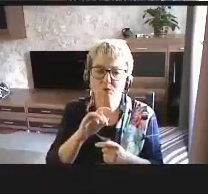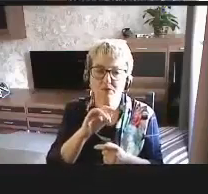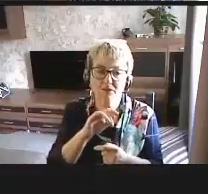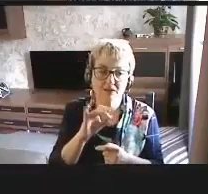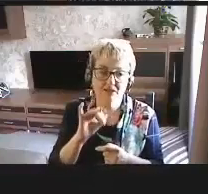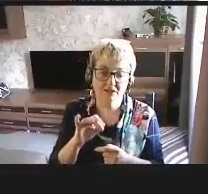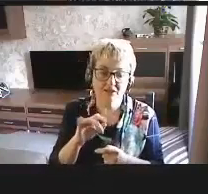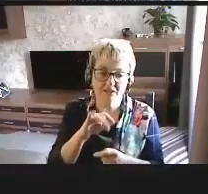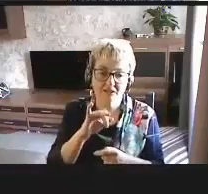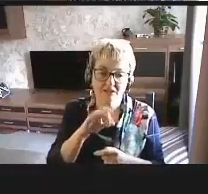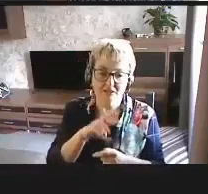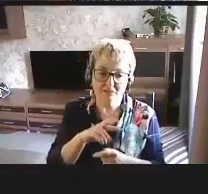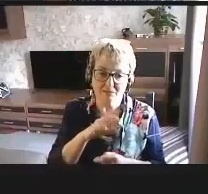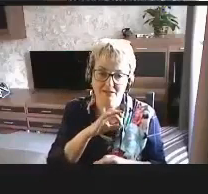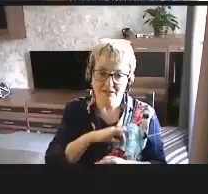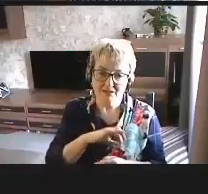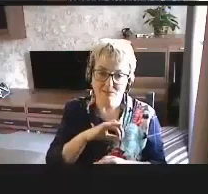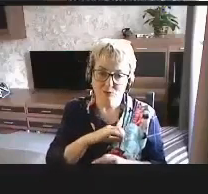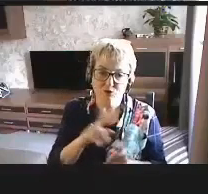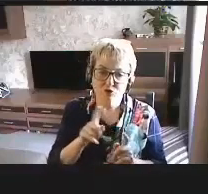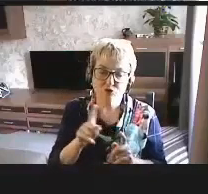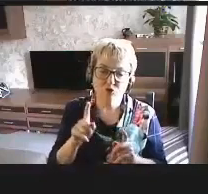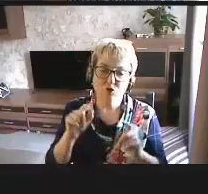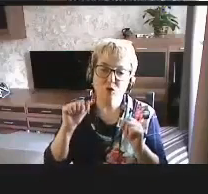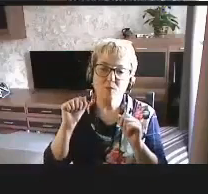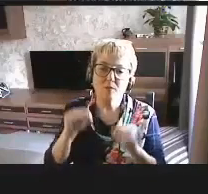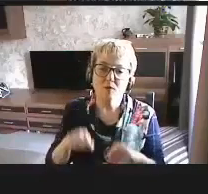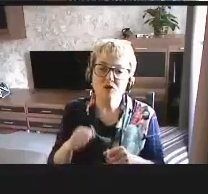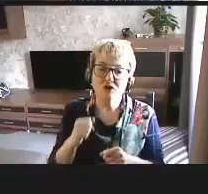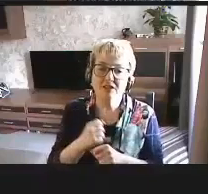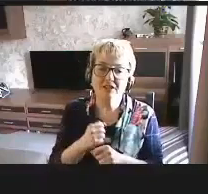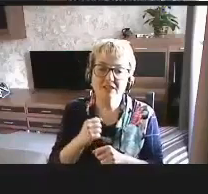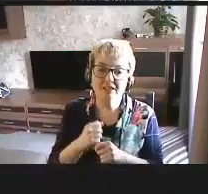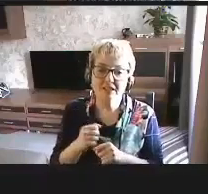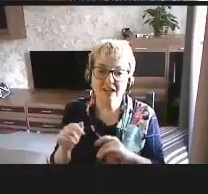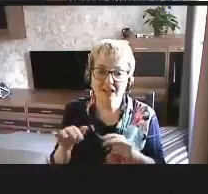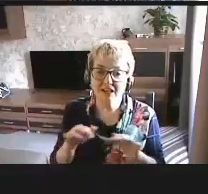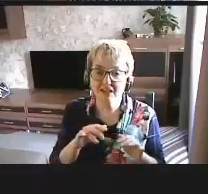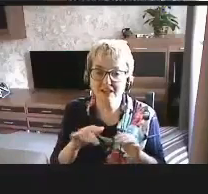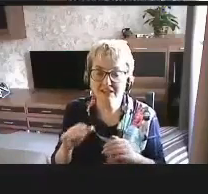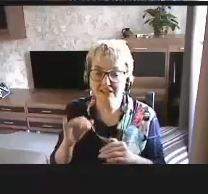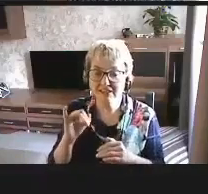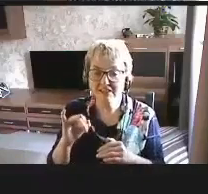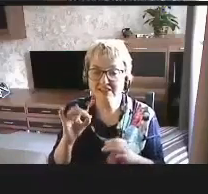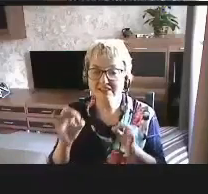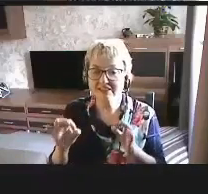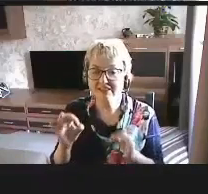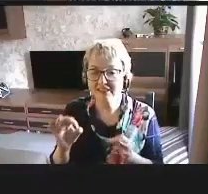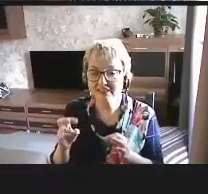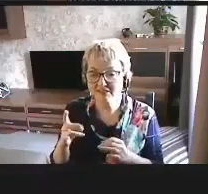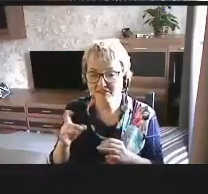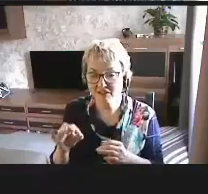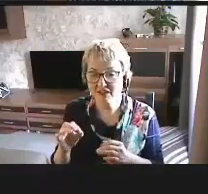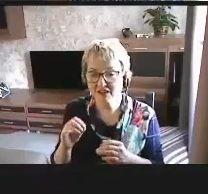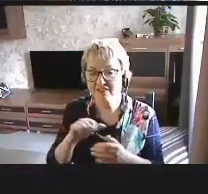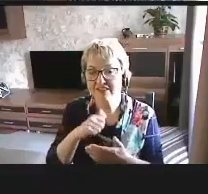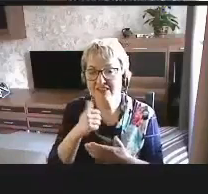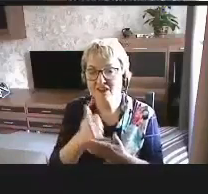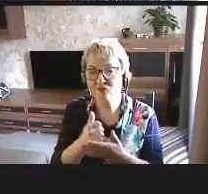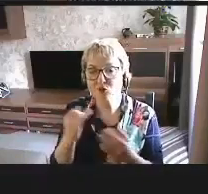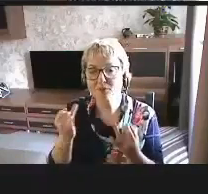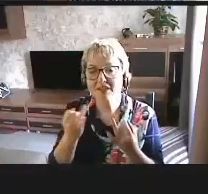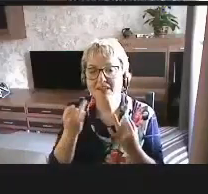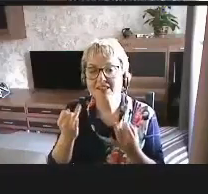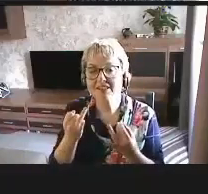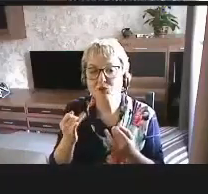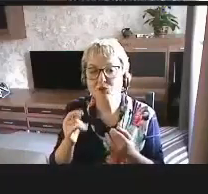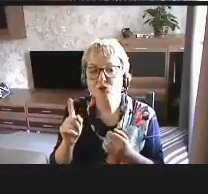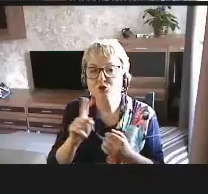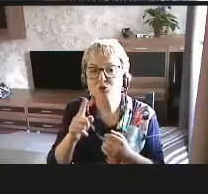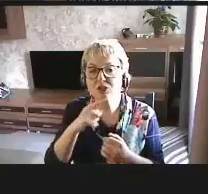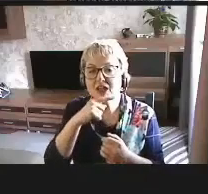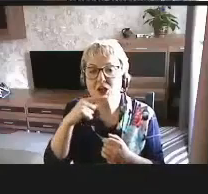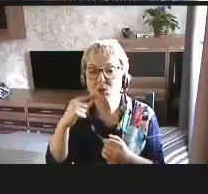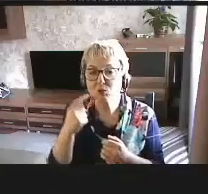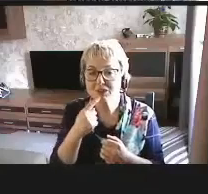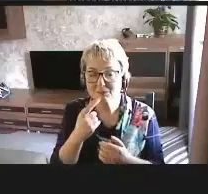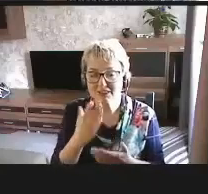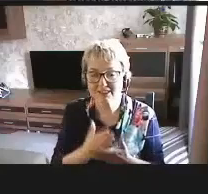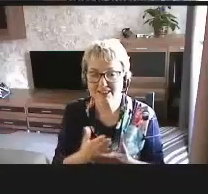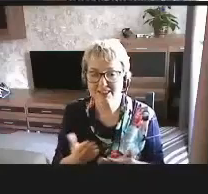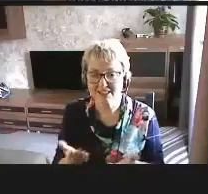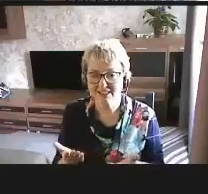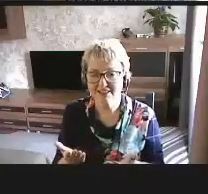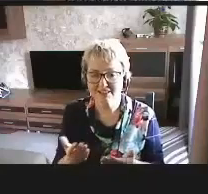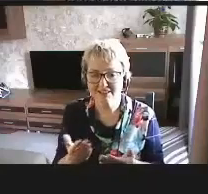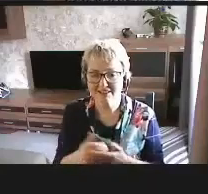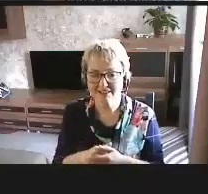использовать, что можно делать. И, естественно, в основном интересует, что на русском языке есть.